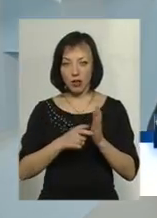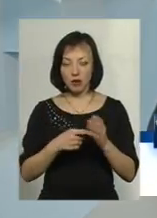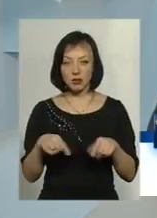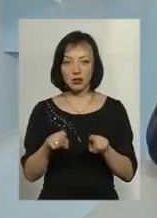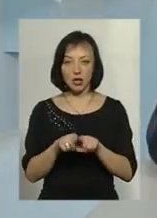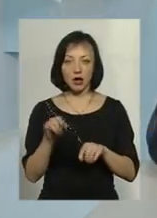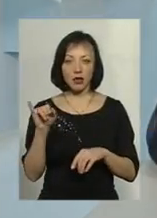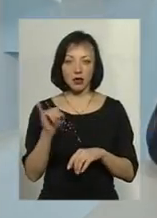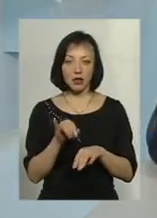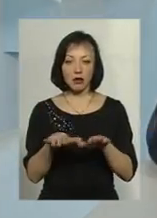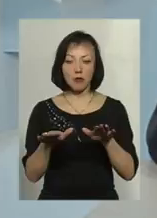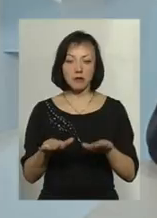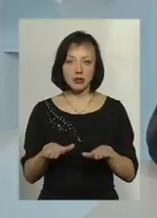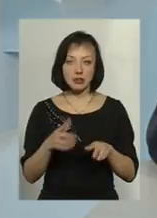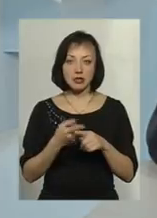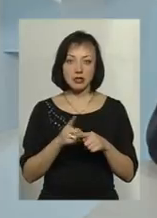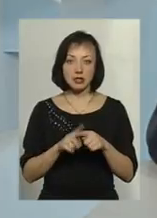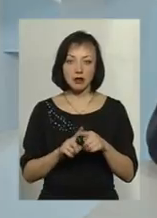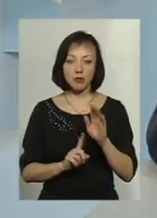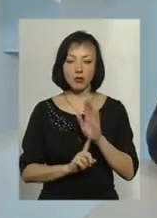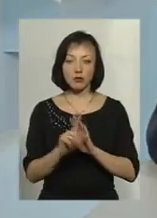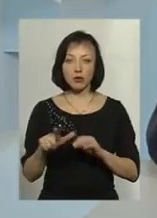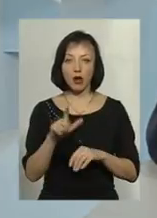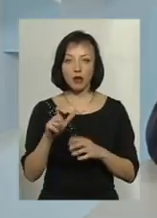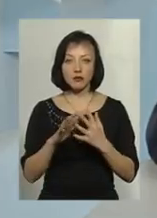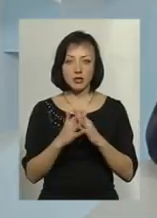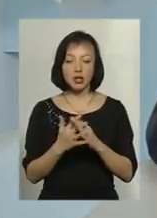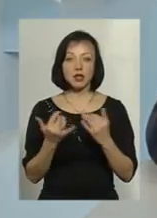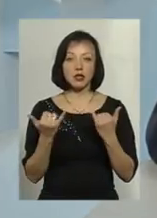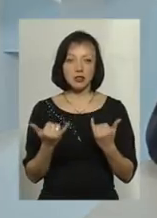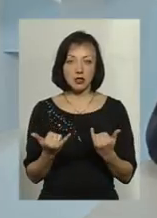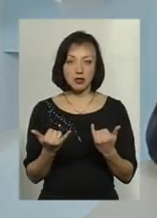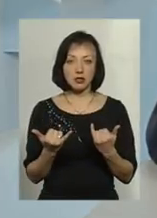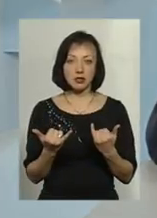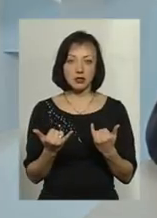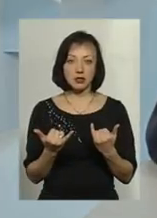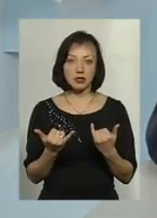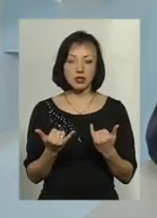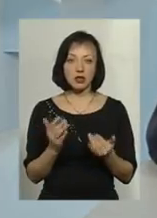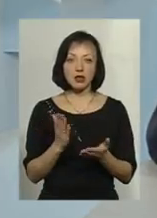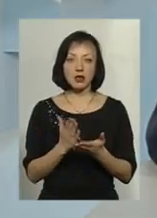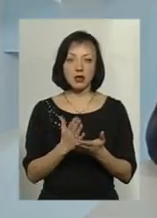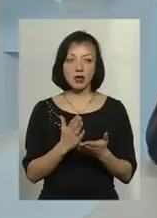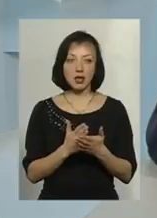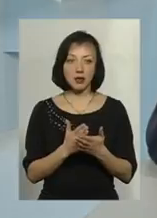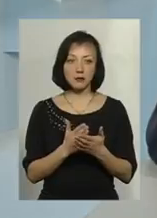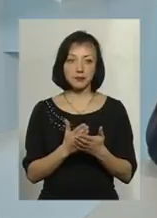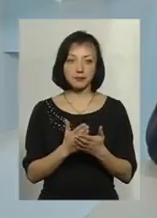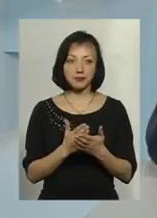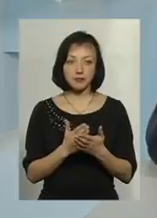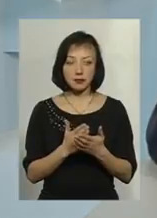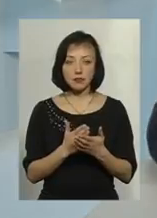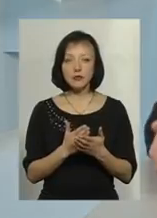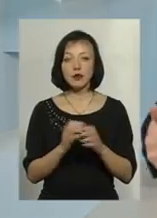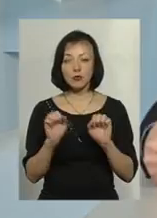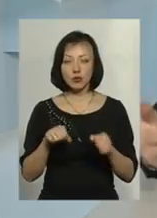так і безпосередньо на місці, це при пуску газу в селіт, і зараз, як би, є послаблення правилами діючими, також